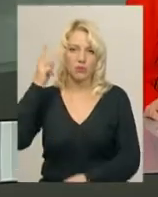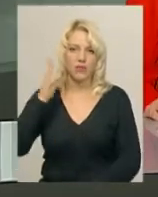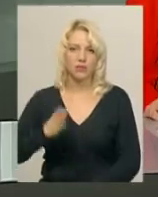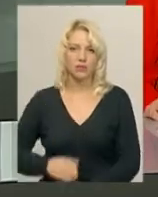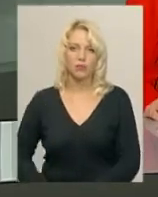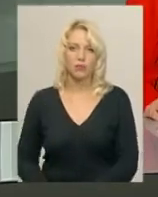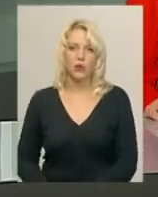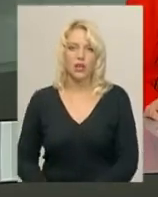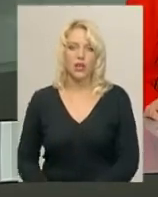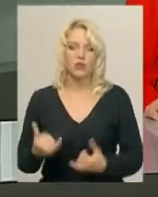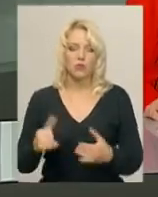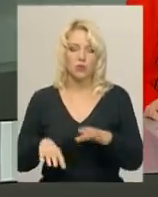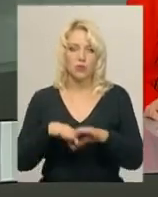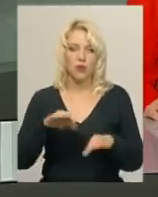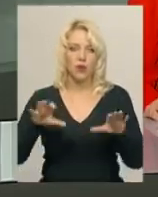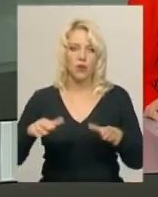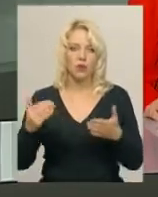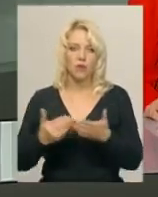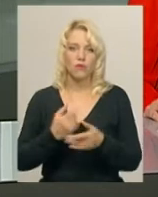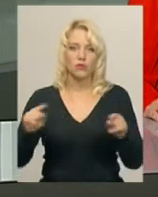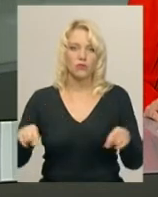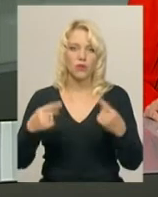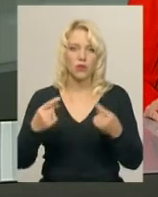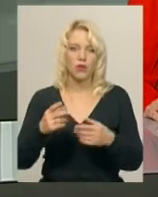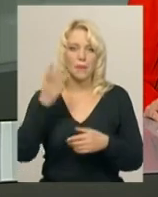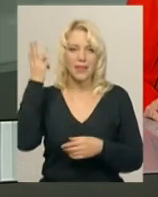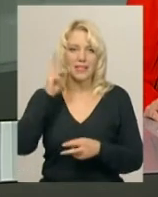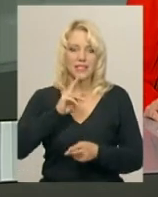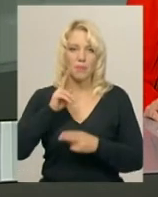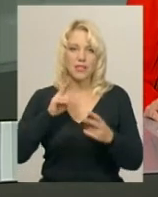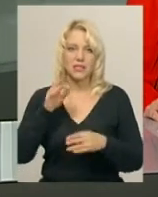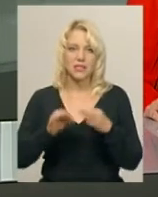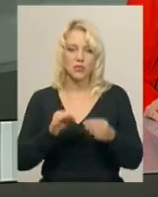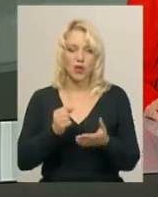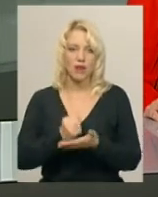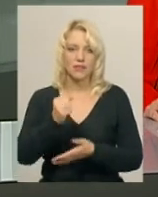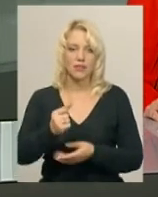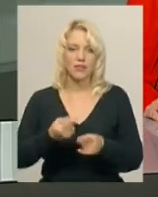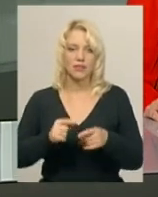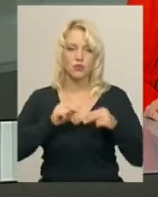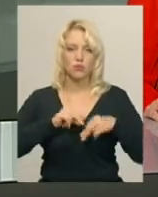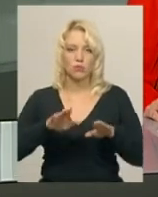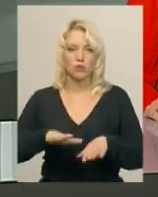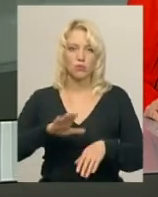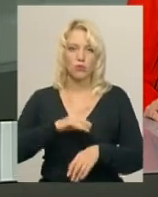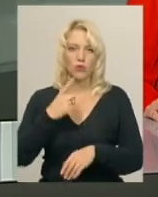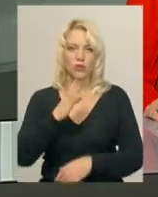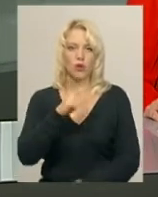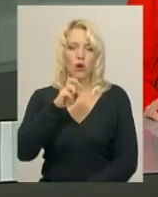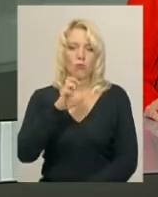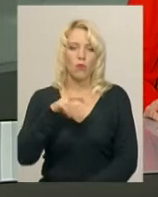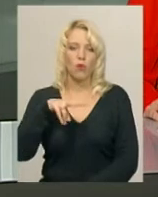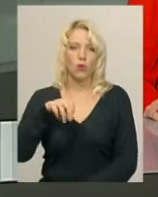Сьогодні обрали голову новоствореного Хмельницького апеляційного суду. Кандидат на цю посаду був один – Сергій Болотін.